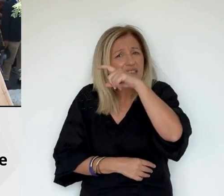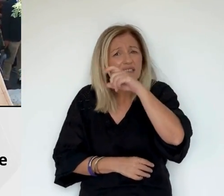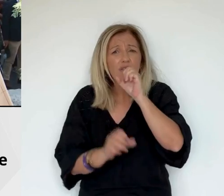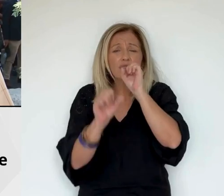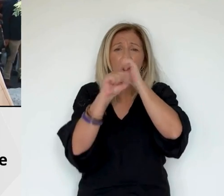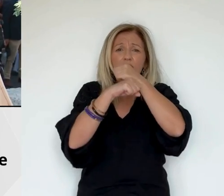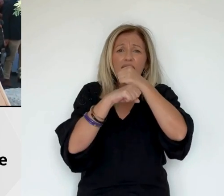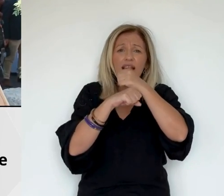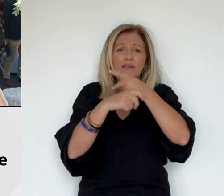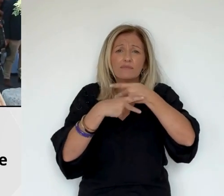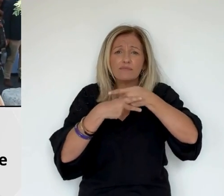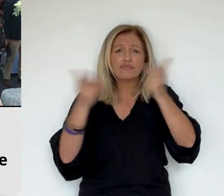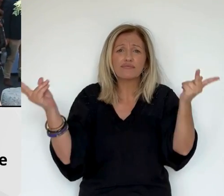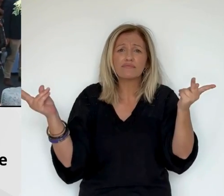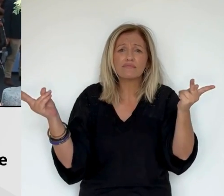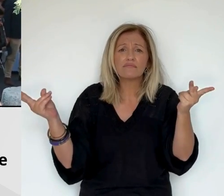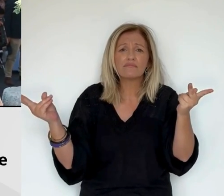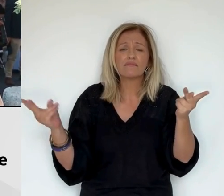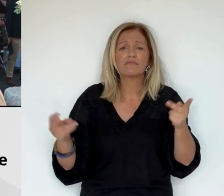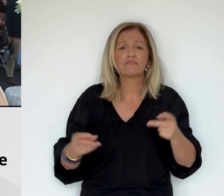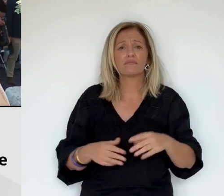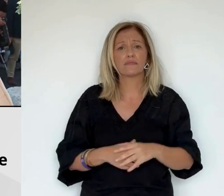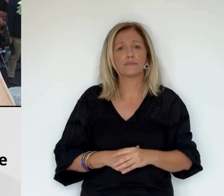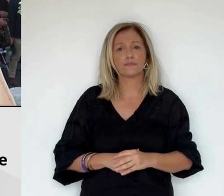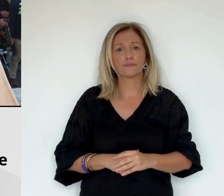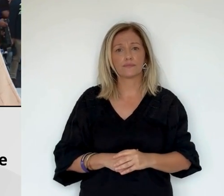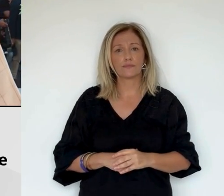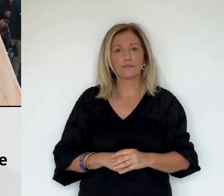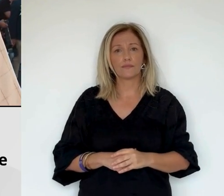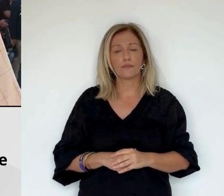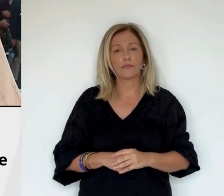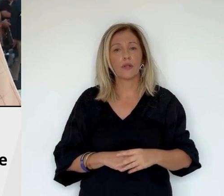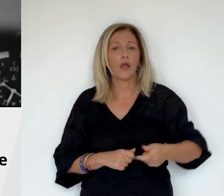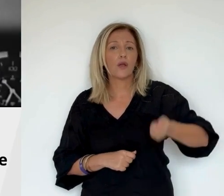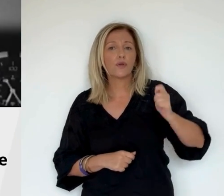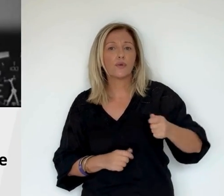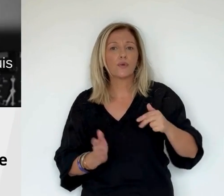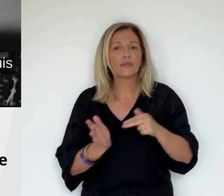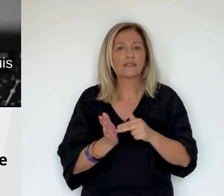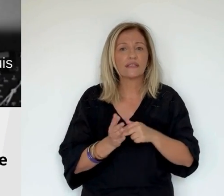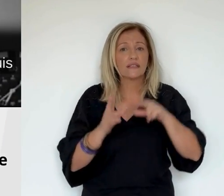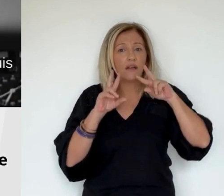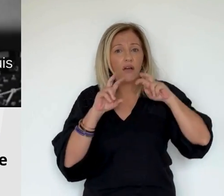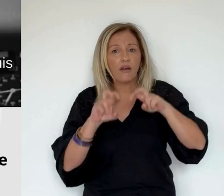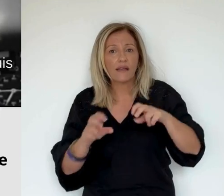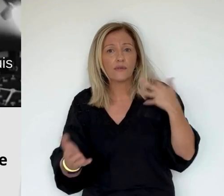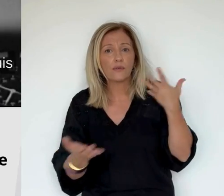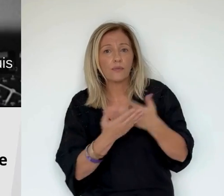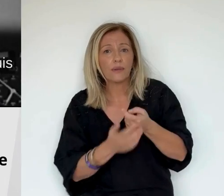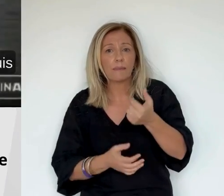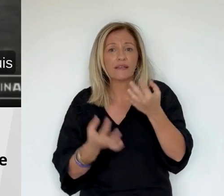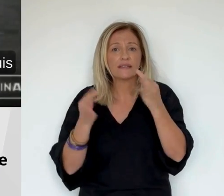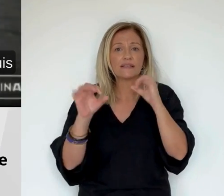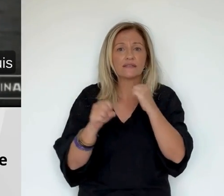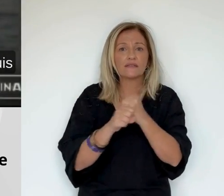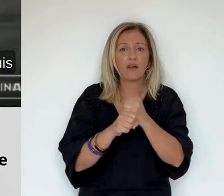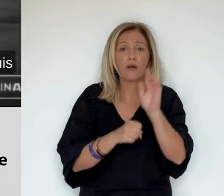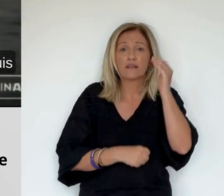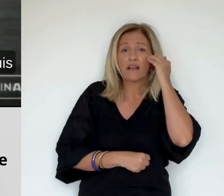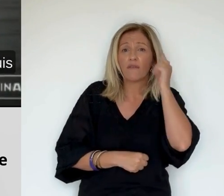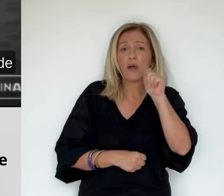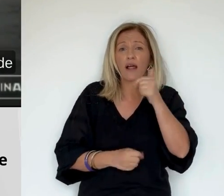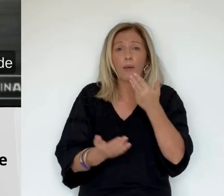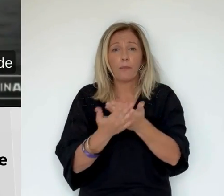ouvrir le secret défense,'est très très très difficile. Un juge d'instruction de Nice est